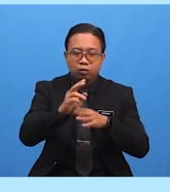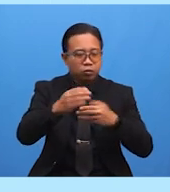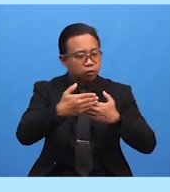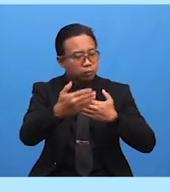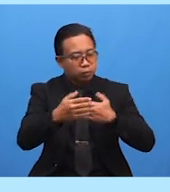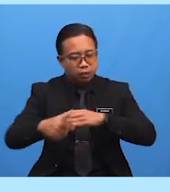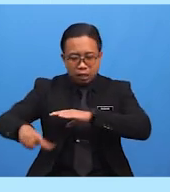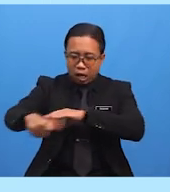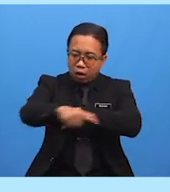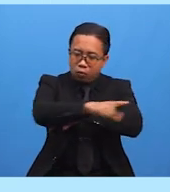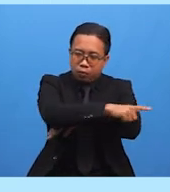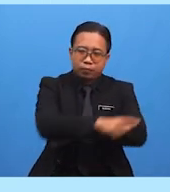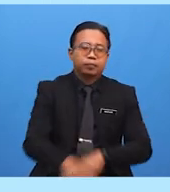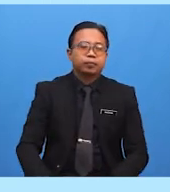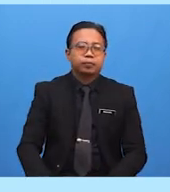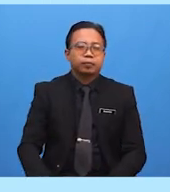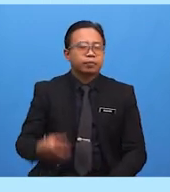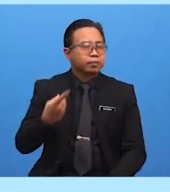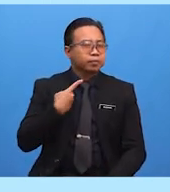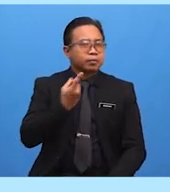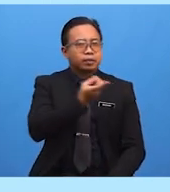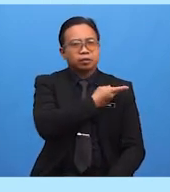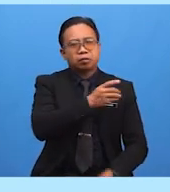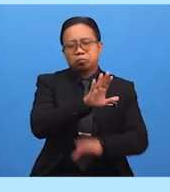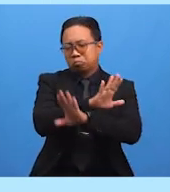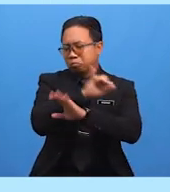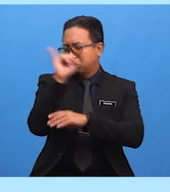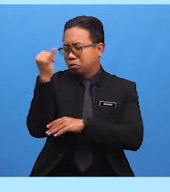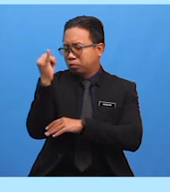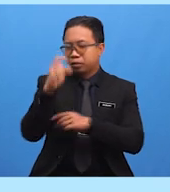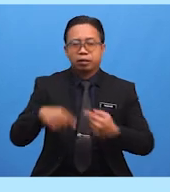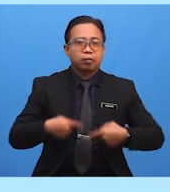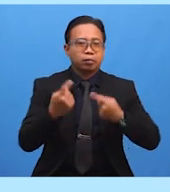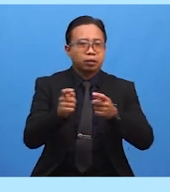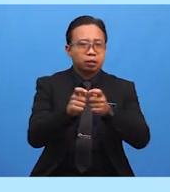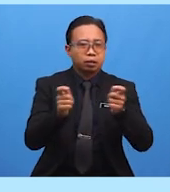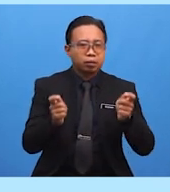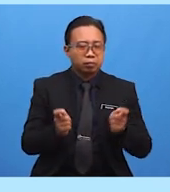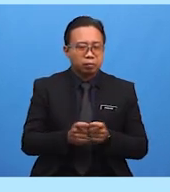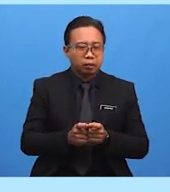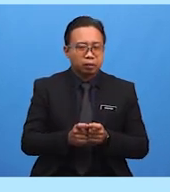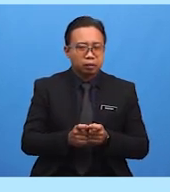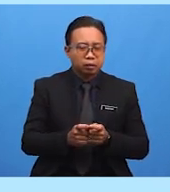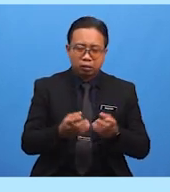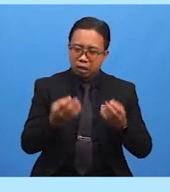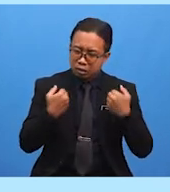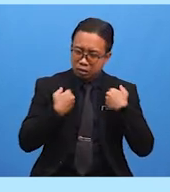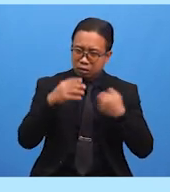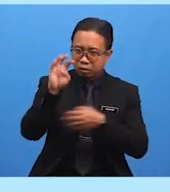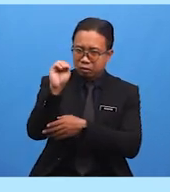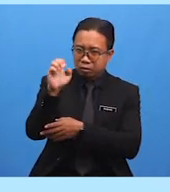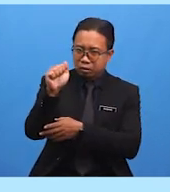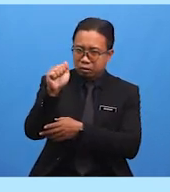Kita dilarang dilarang Ketempat-tempat yang menjirus Kepada maksiat